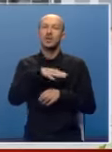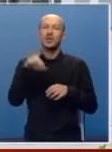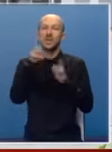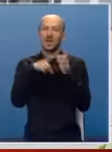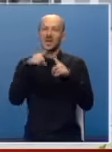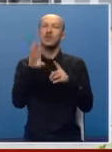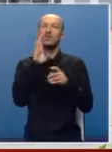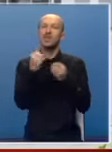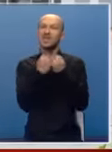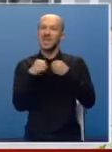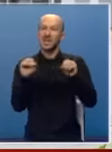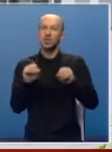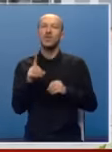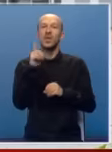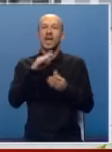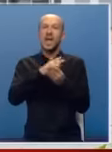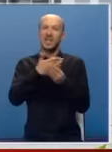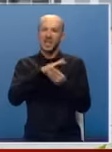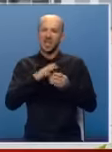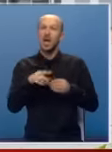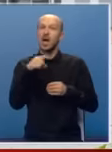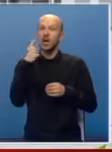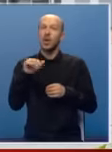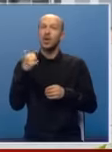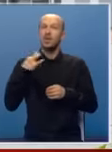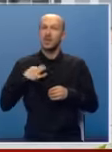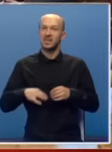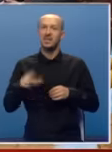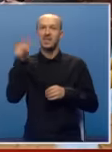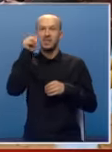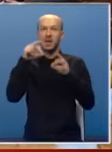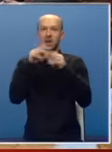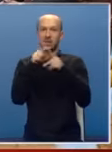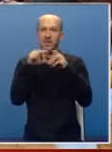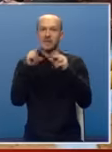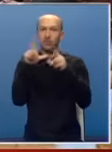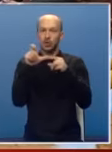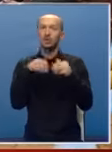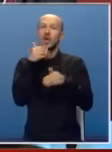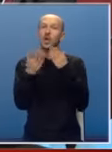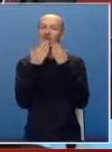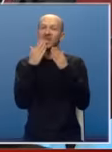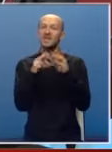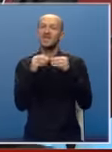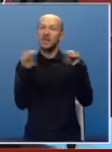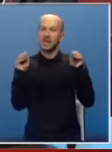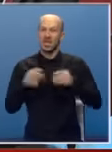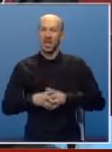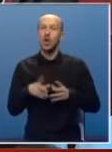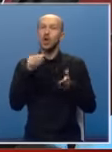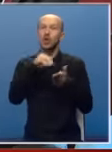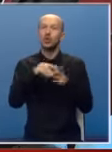integritet Bosne i Hercegovine i entiteta, rekao je predsjednik Srbije Aleksandar Vučić na konferenciji za medije,